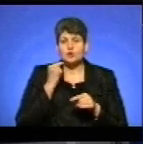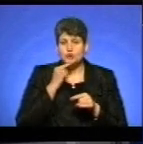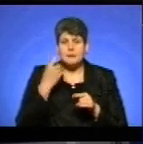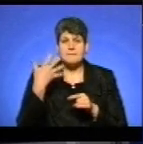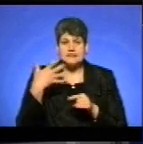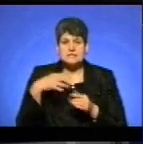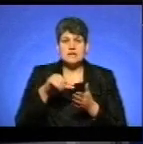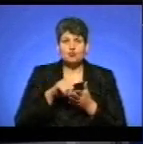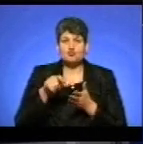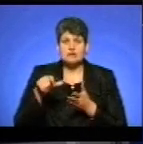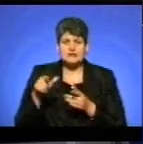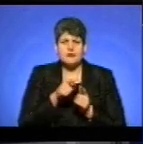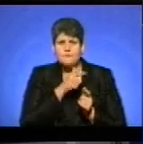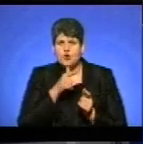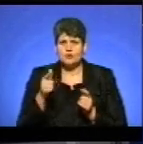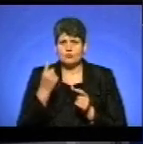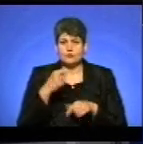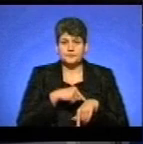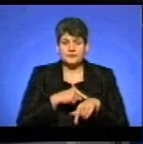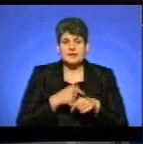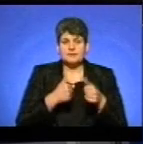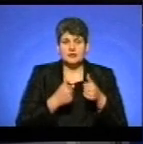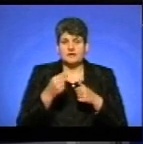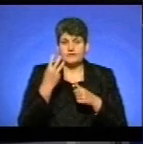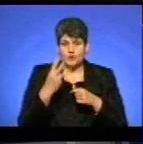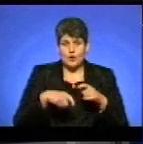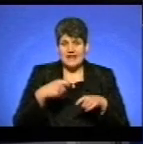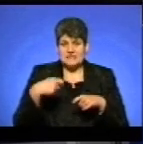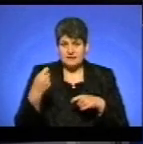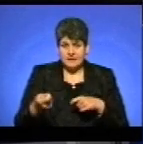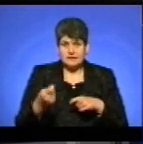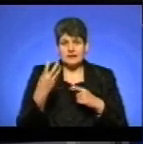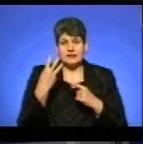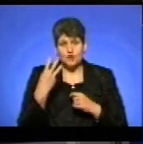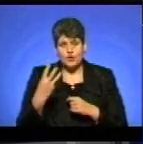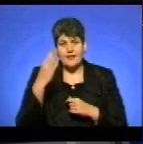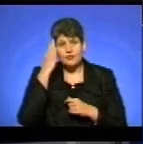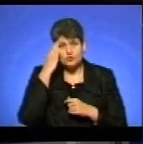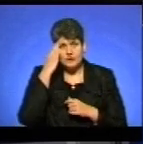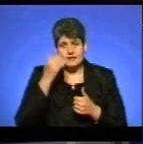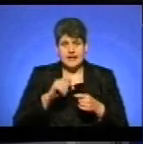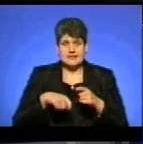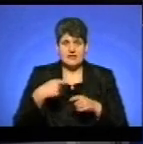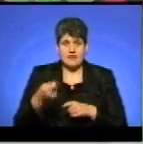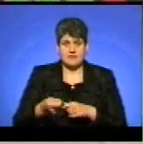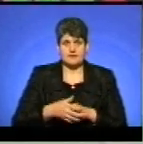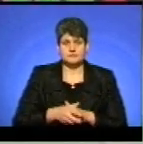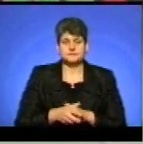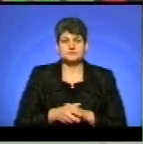учасників протягом години змагалися у трьох спортивних естафетах та трьох інтелектуальних. Подробиці у сюжеті.